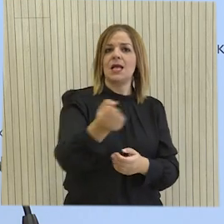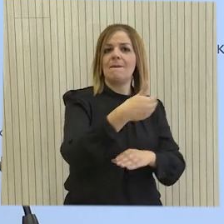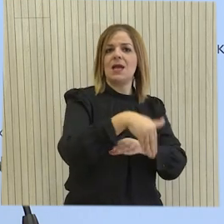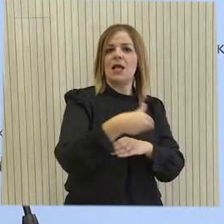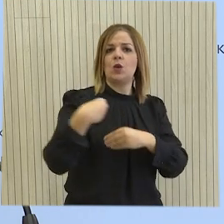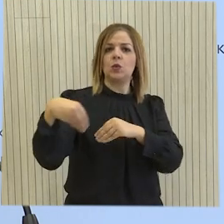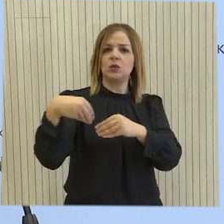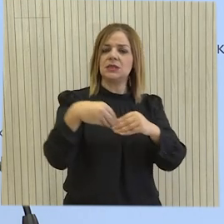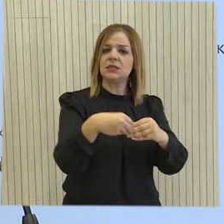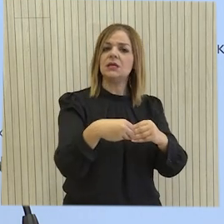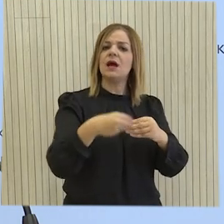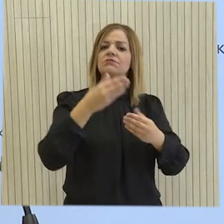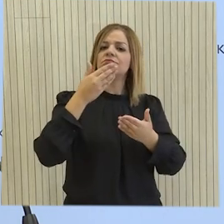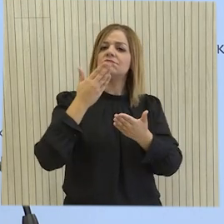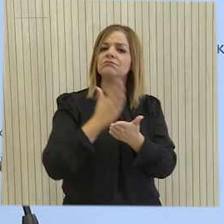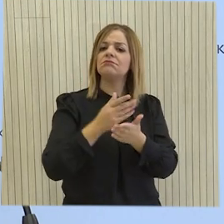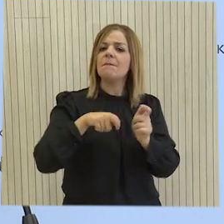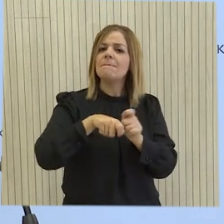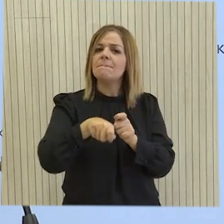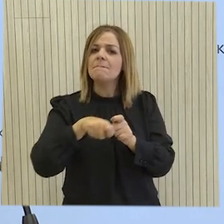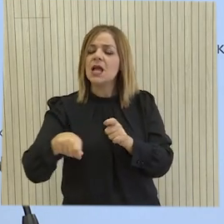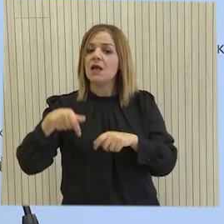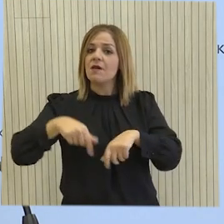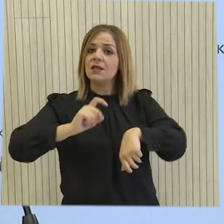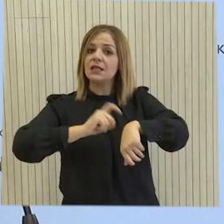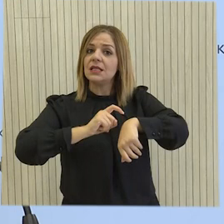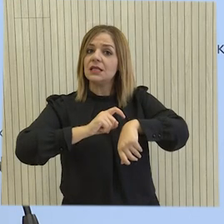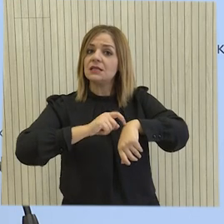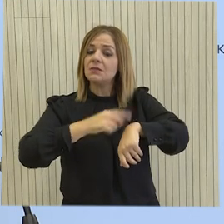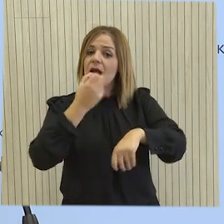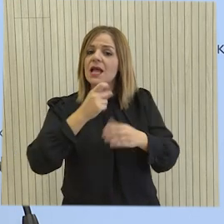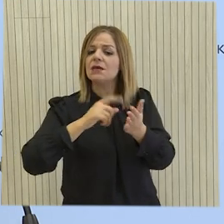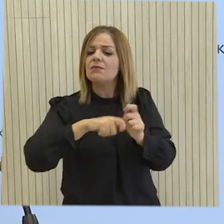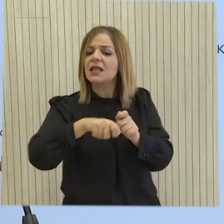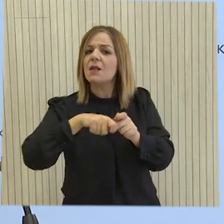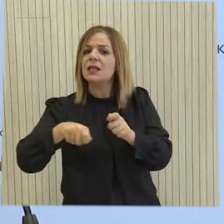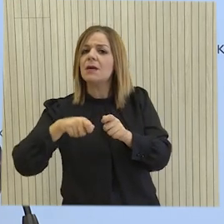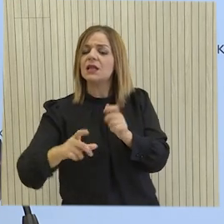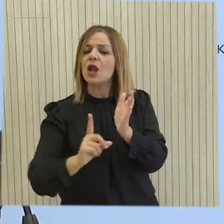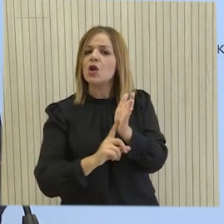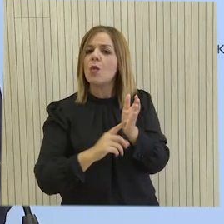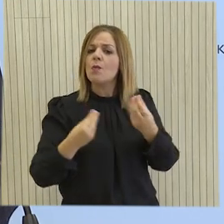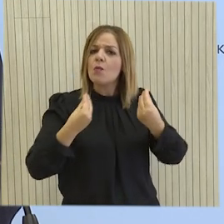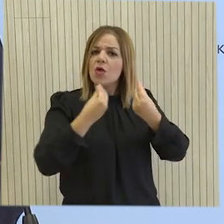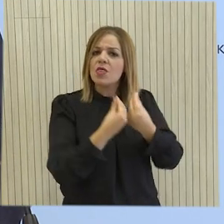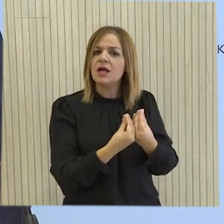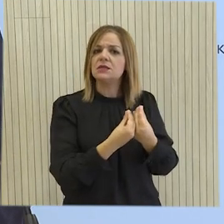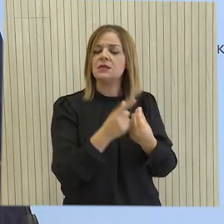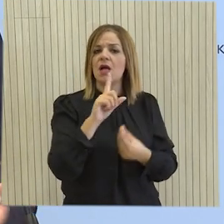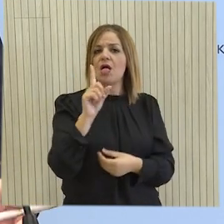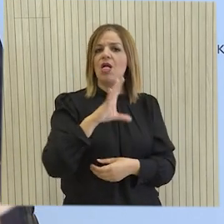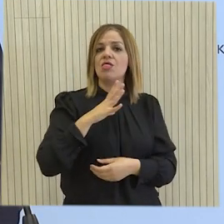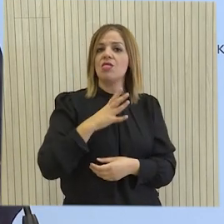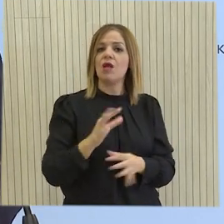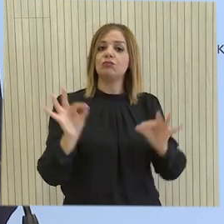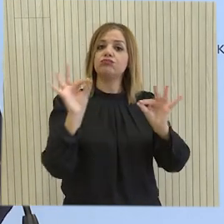ενεργειών. Στην λήψη αυτών των νομικών μέτρων, αυτή τη στιγμή εξετάζονται κάποια νομικά μέτρα και όχι η